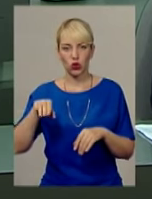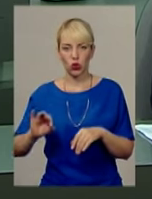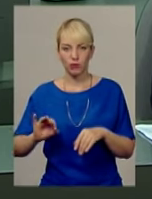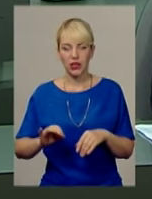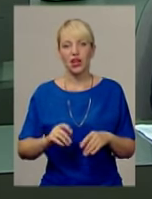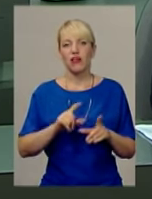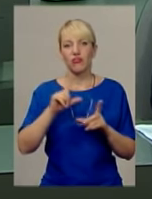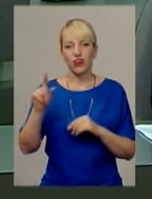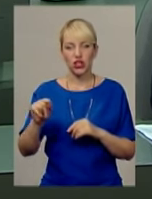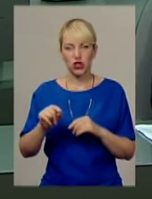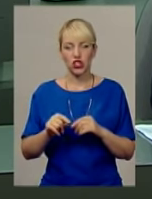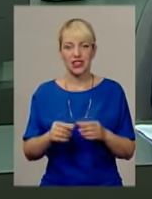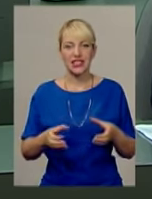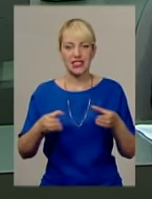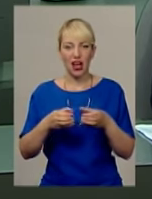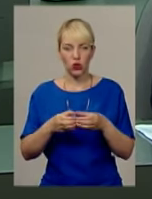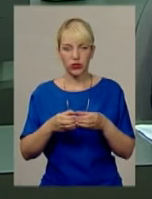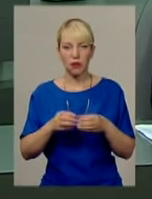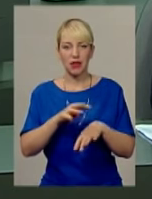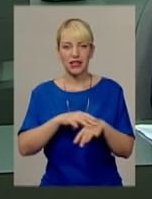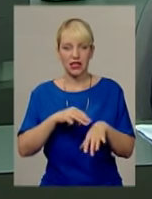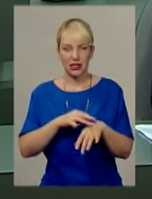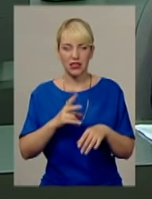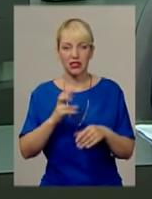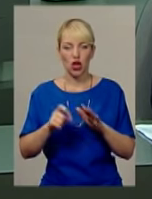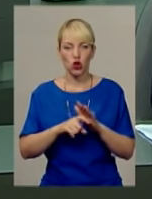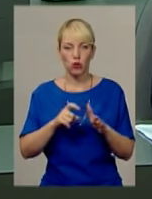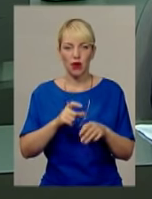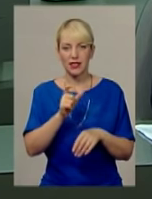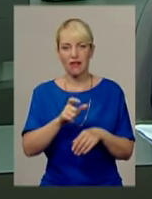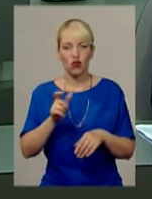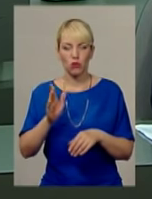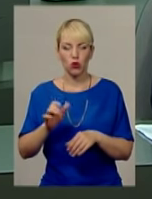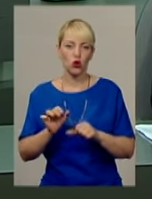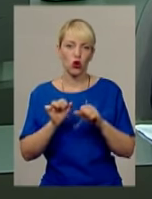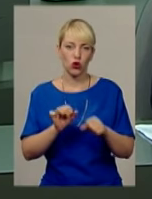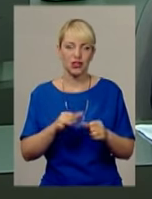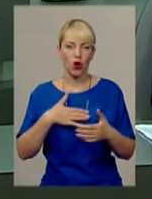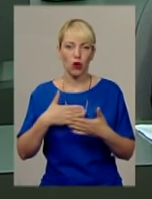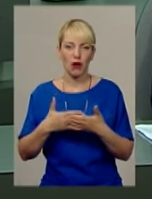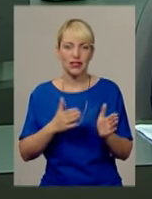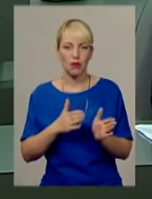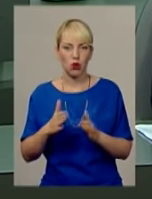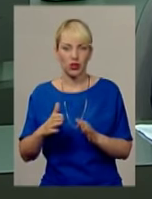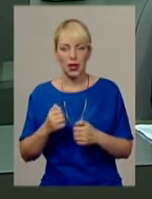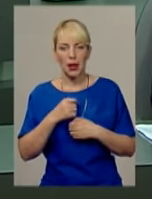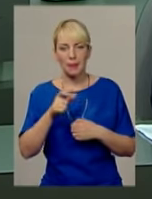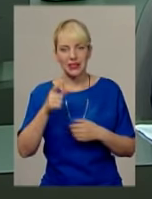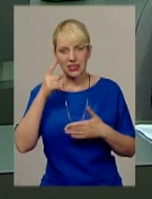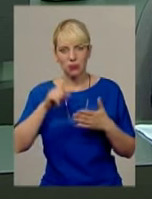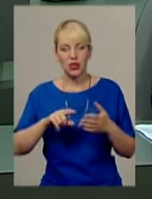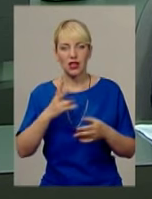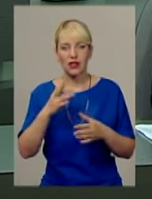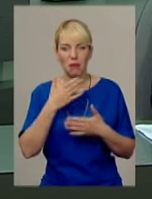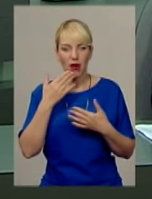операції вирішило зведений загін міліціянтів. На Донбасі вони охоронятимуть громадський порядок. Бійці запевняють, жодних проблем із